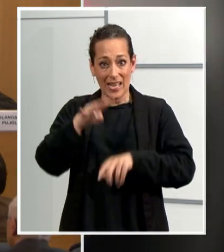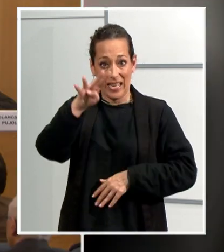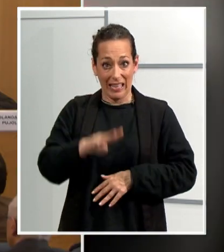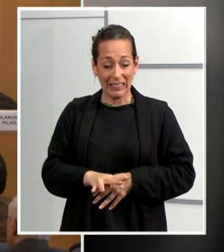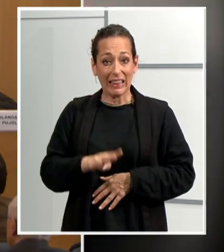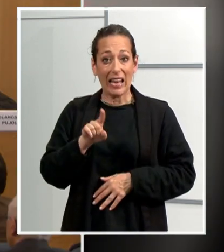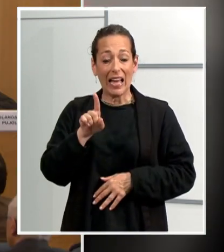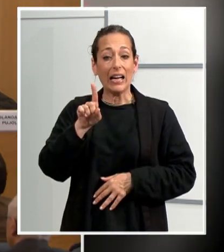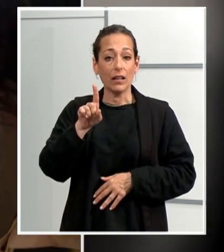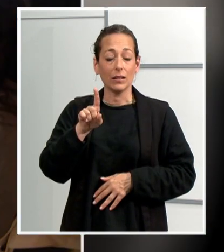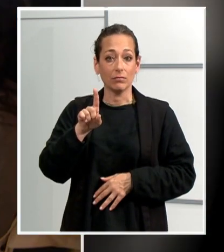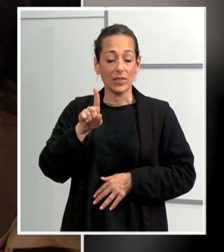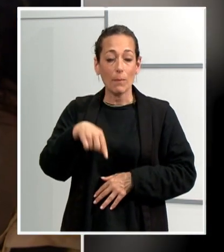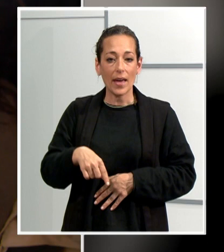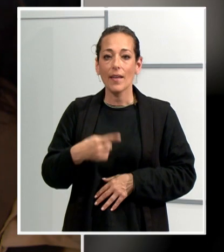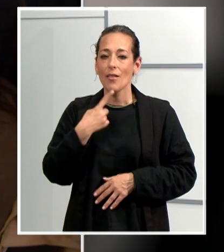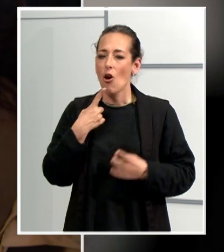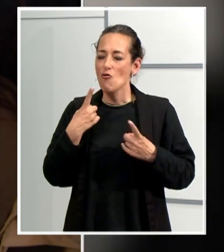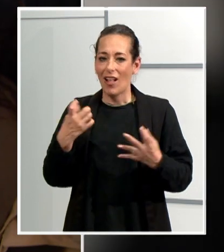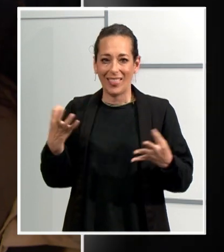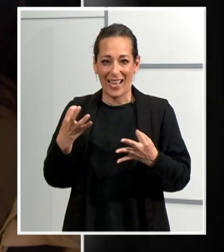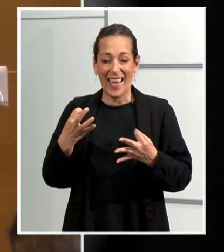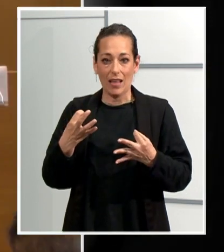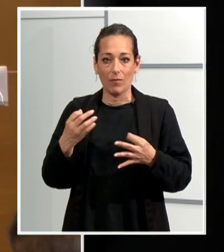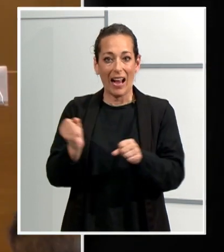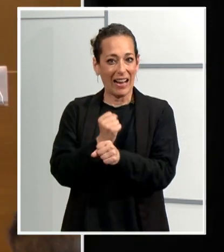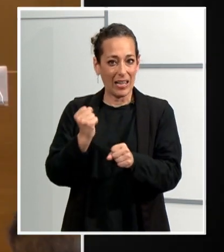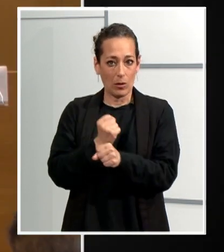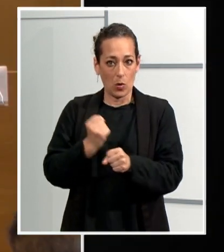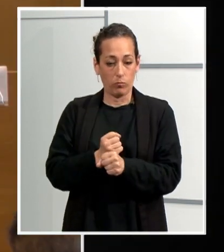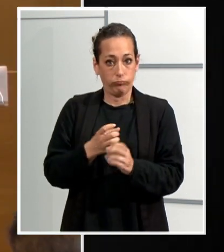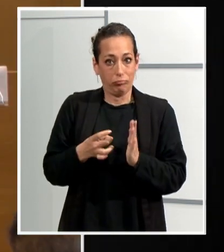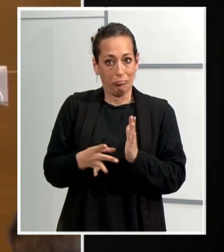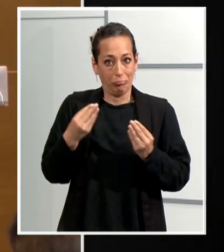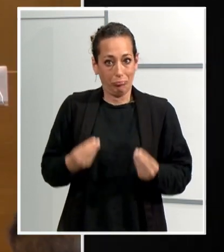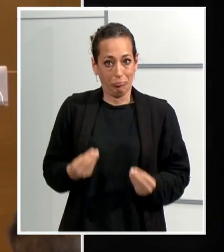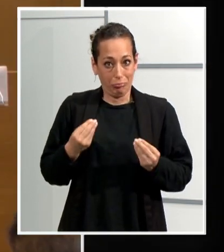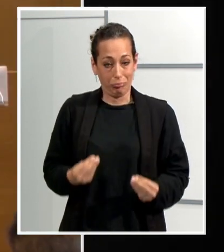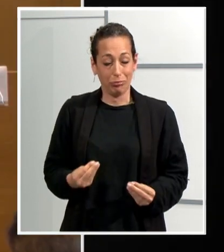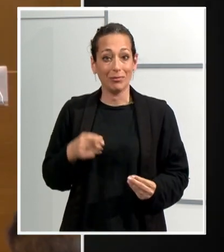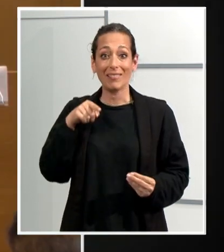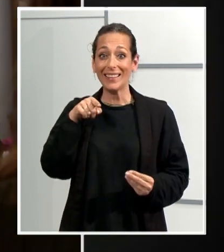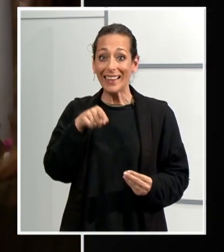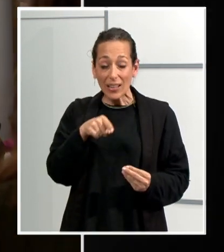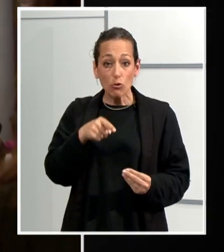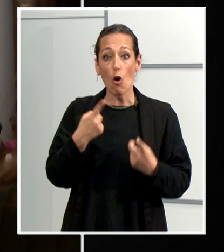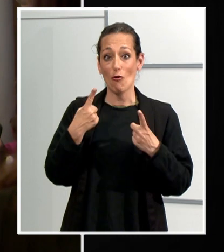palesa a la demarcació de la cambra, és la manca de mà d'obra qualificada i com aquest factor limita la marxa dels negocis.